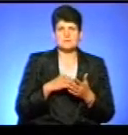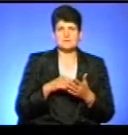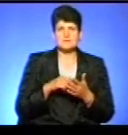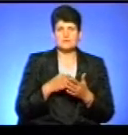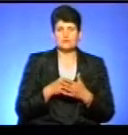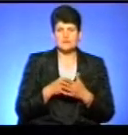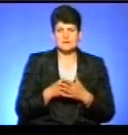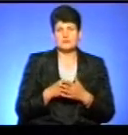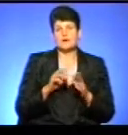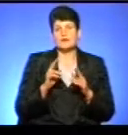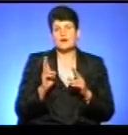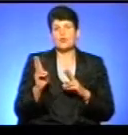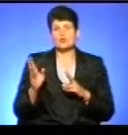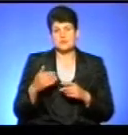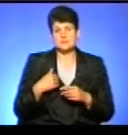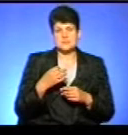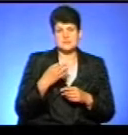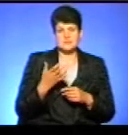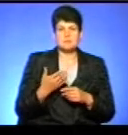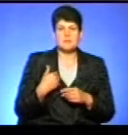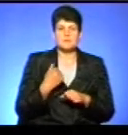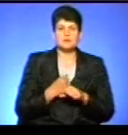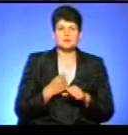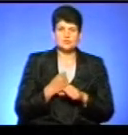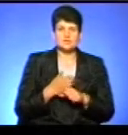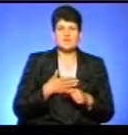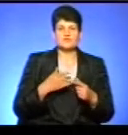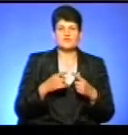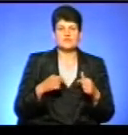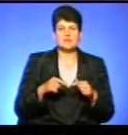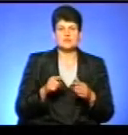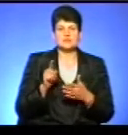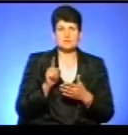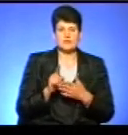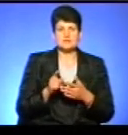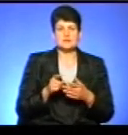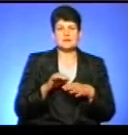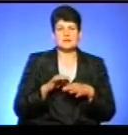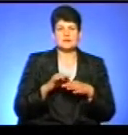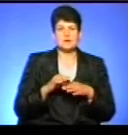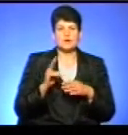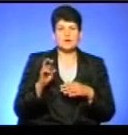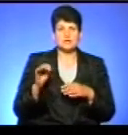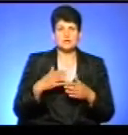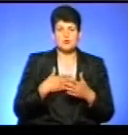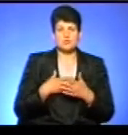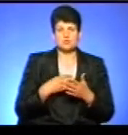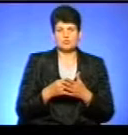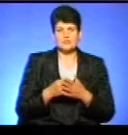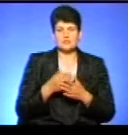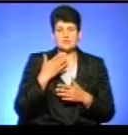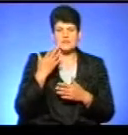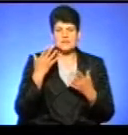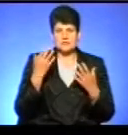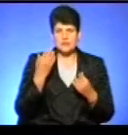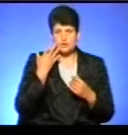Кому я б сказала насправді? Тому що ми працюємо, наприклад, наш відділ зобов'язаний вести координацію громадського бюджету. І в останні дні,